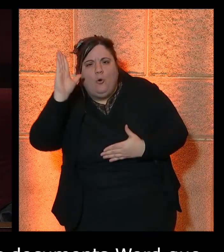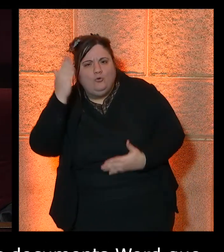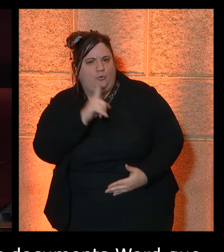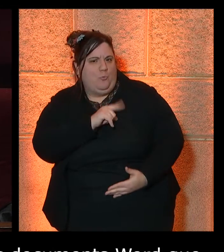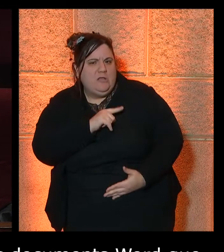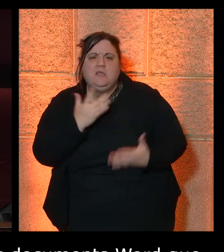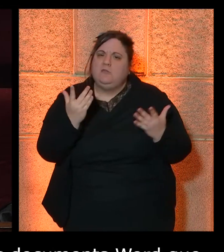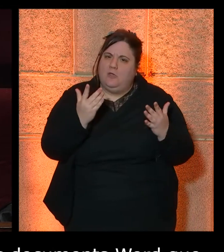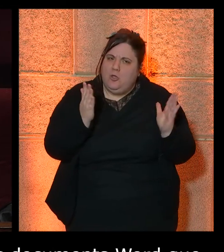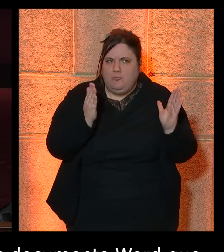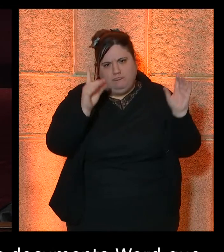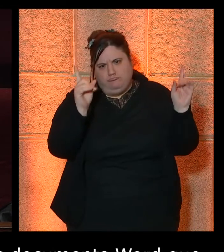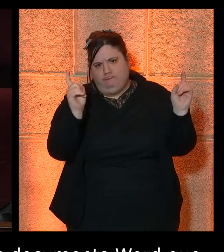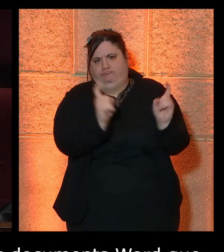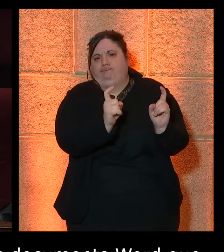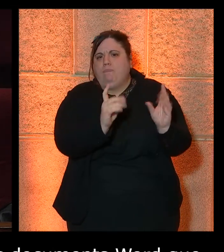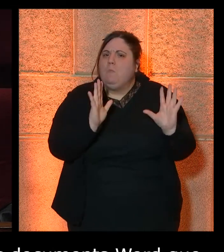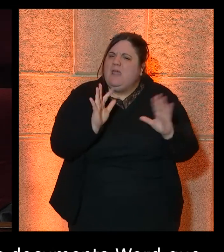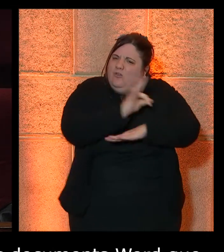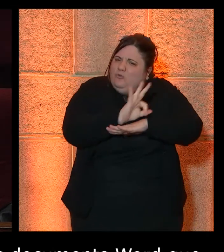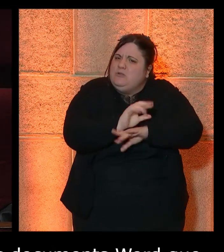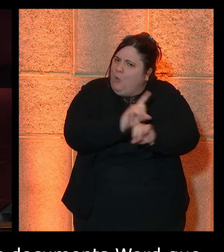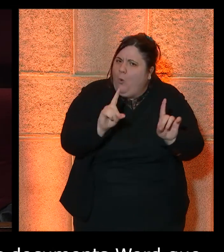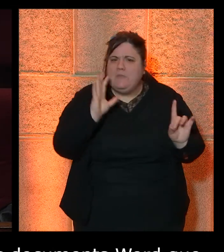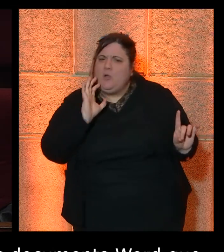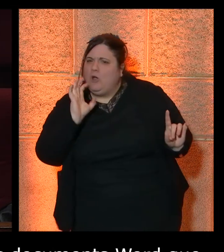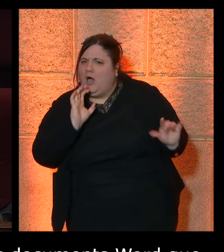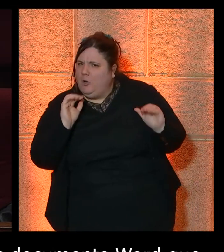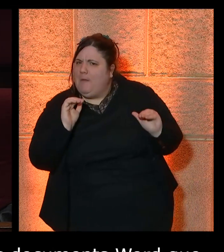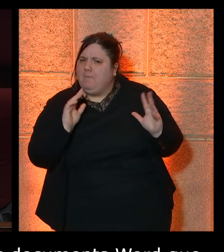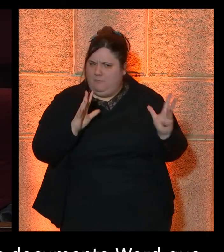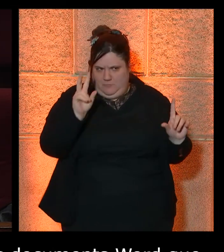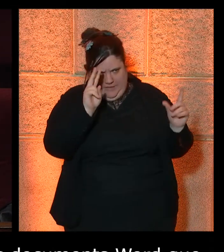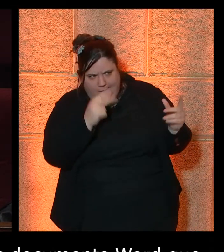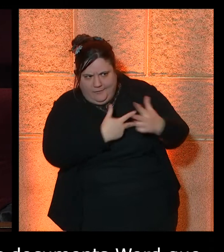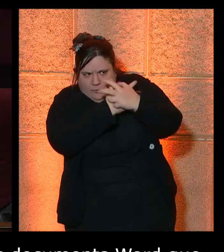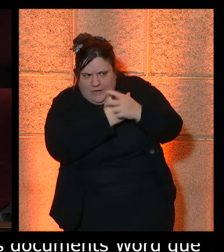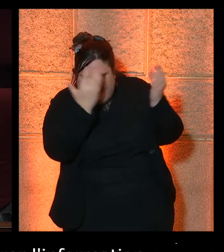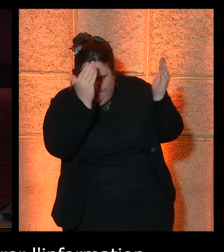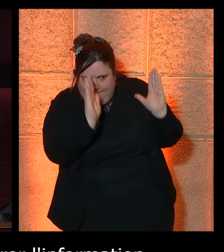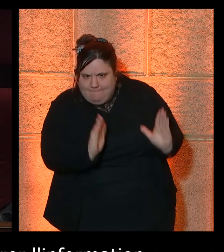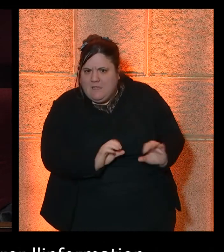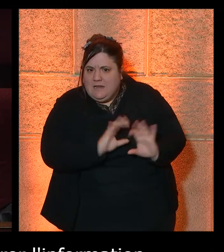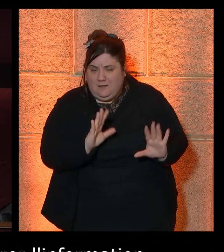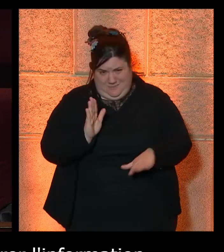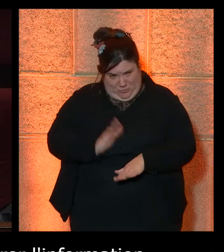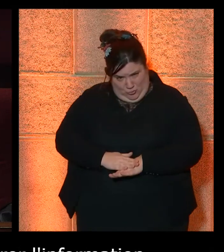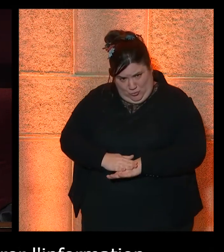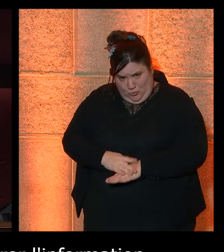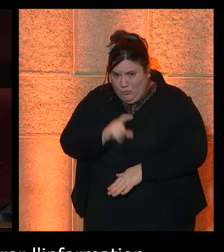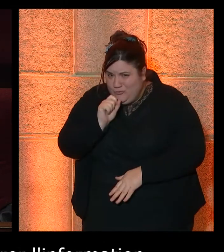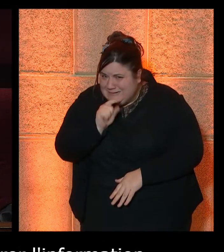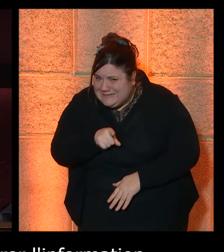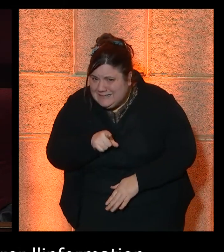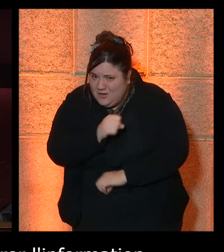et puis alors je ne pas mettre de souligné, mais par contre je vais le mettre en gras, etc. Ça ce n pas de la structuration, c'est